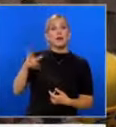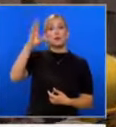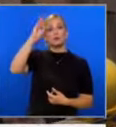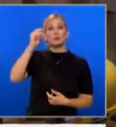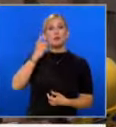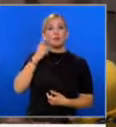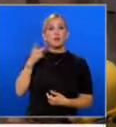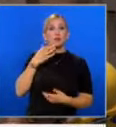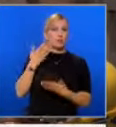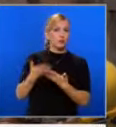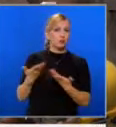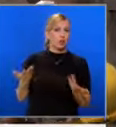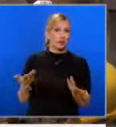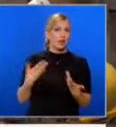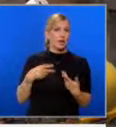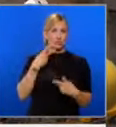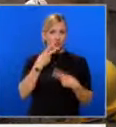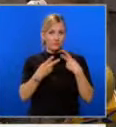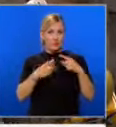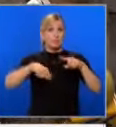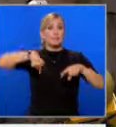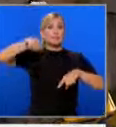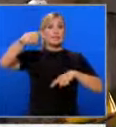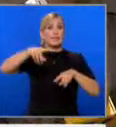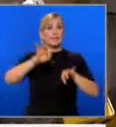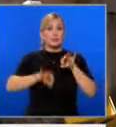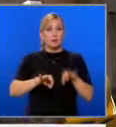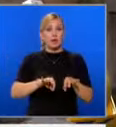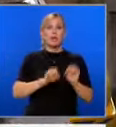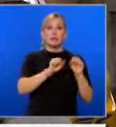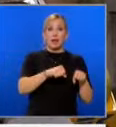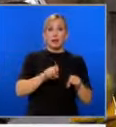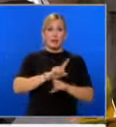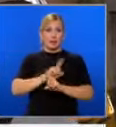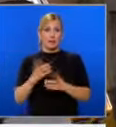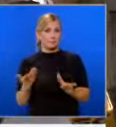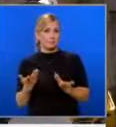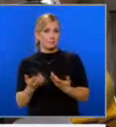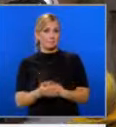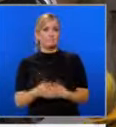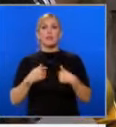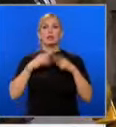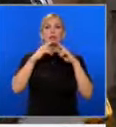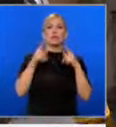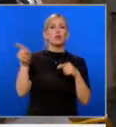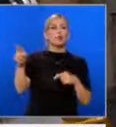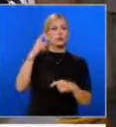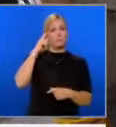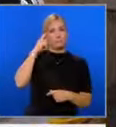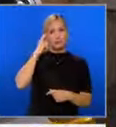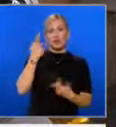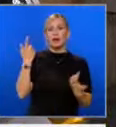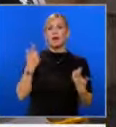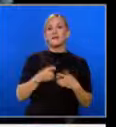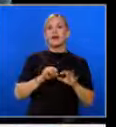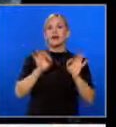Борисов на неговото предложение? Ще видим след изборите твърдо не или твърдо да? Това, което му отговаряме е да се замисли каква